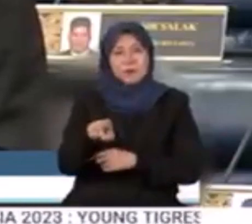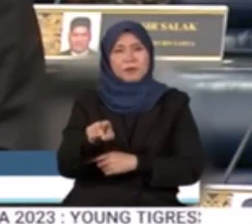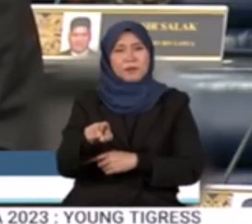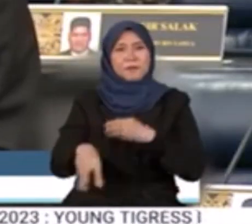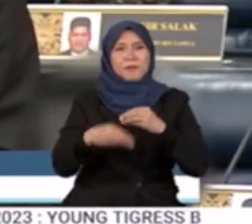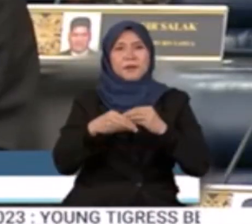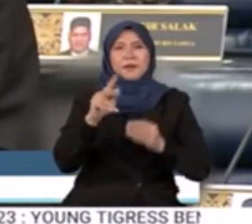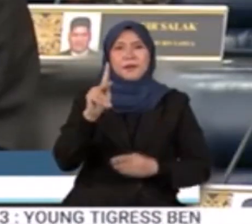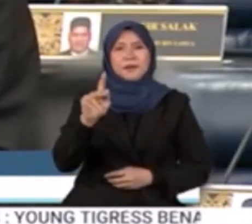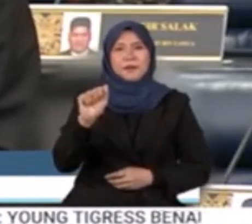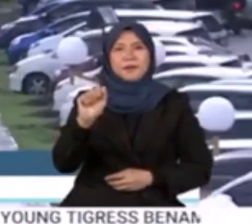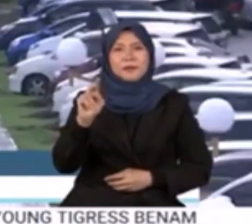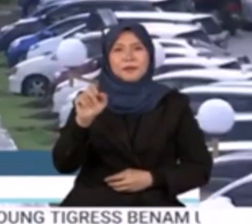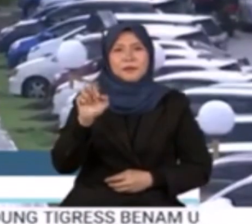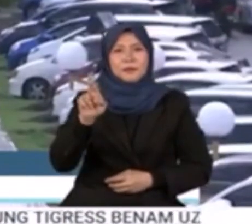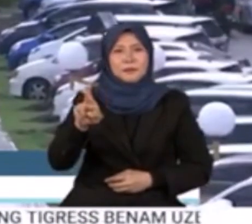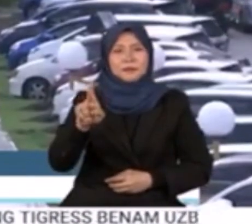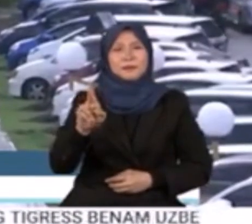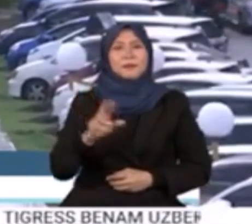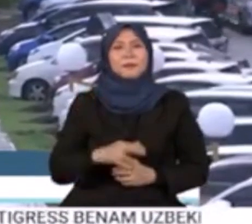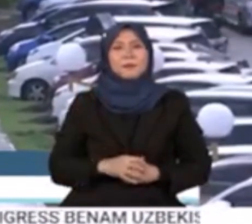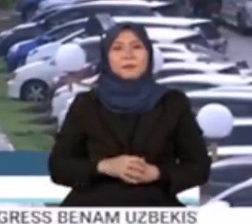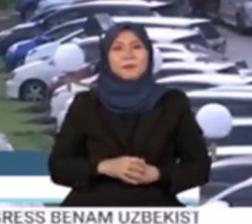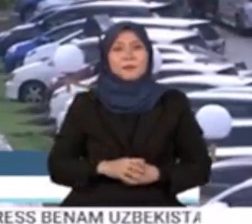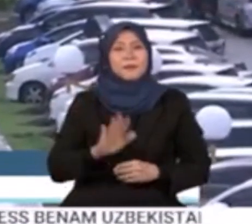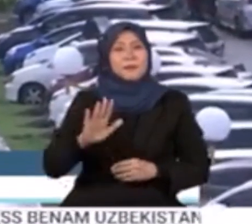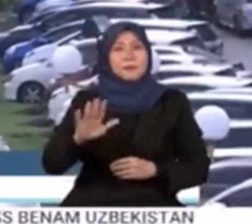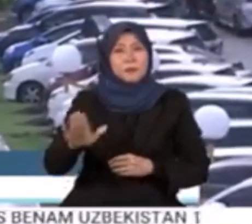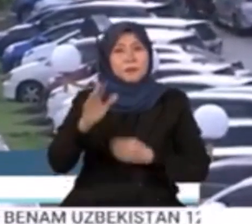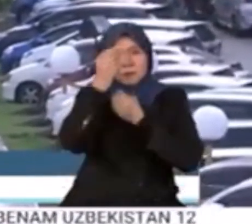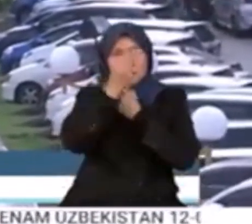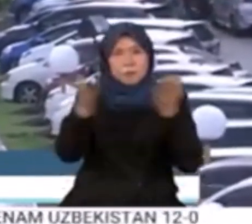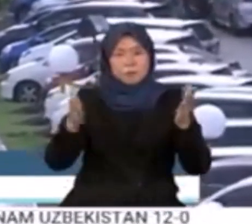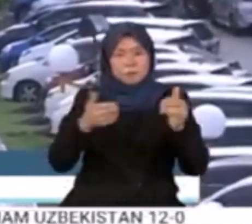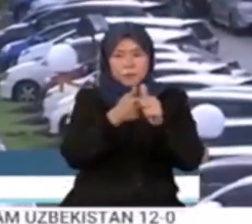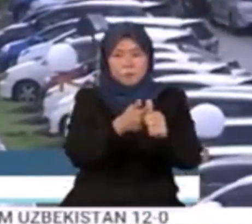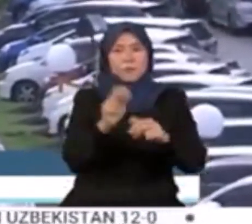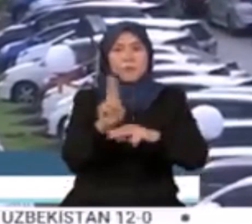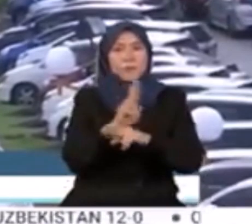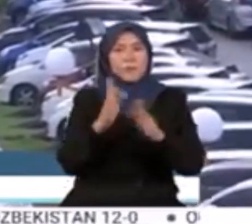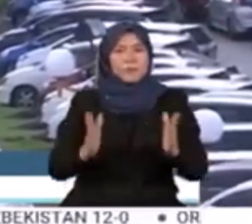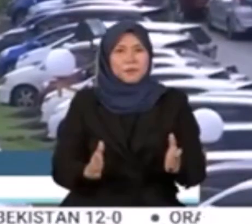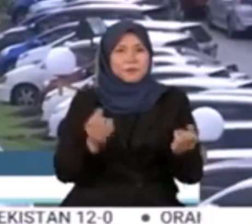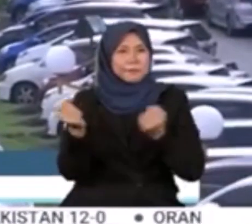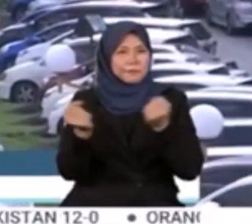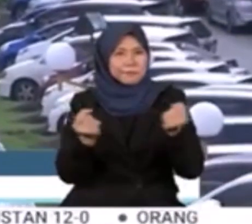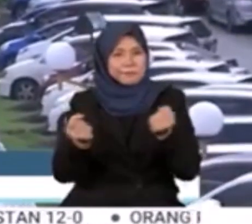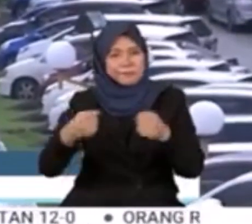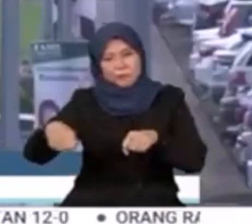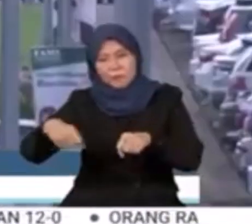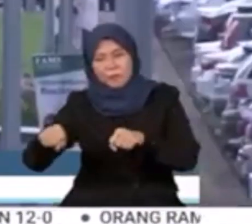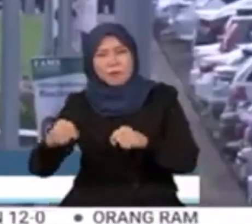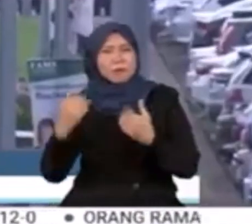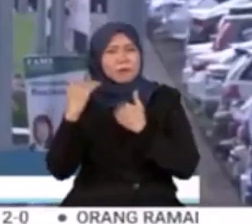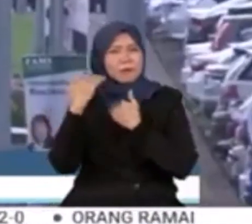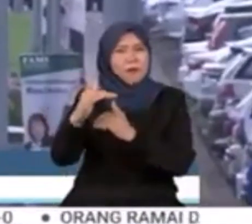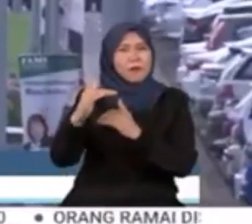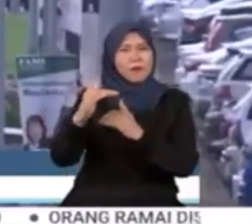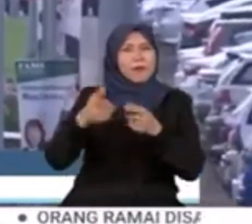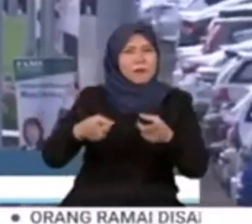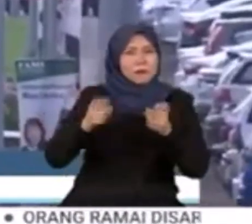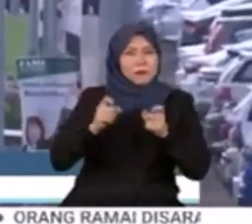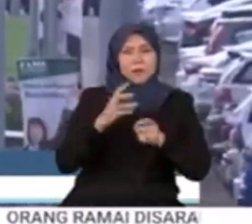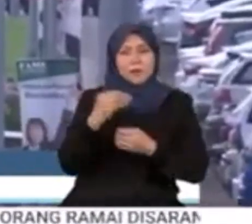Parlimen Kanga, Zakri Hassan. Dalam pada itu, beliau turut memaklumkan tahap pematuhan pengguna jalan raya kepada peraturan hak laju dan